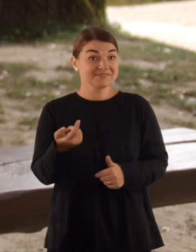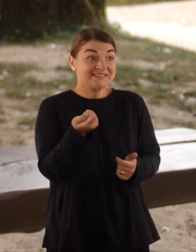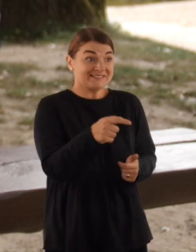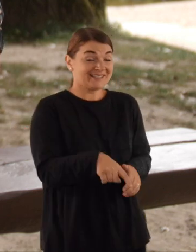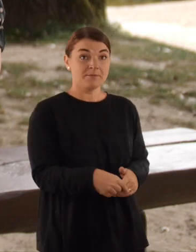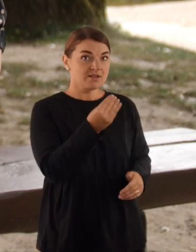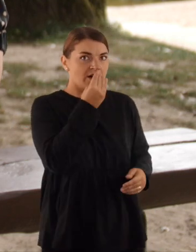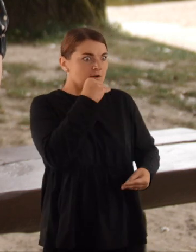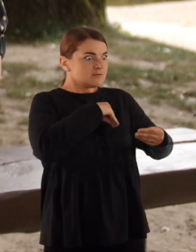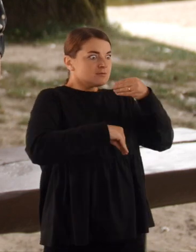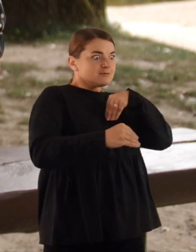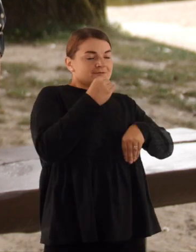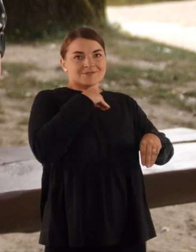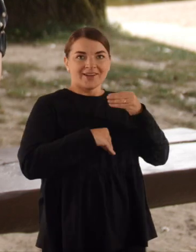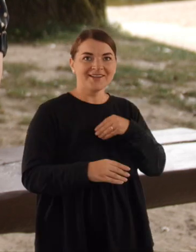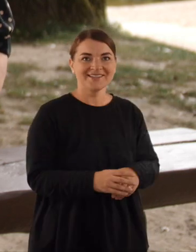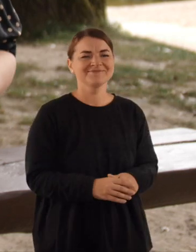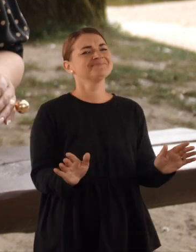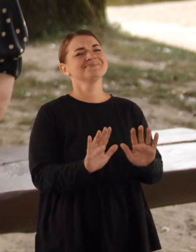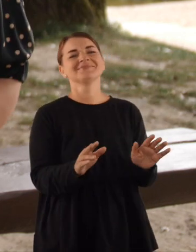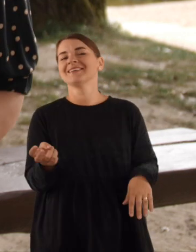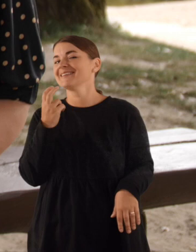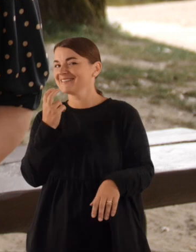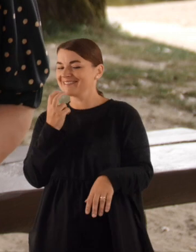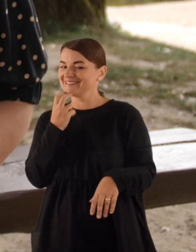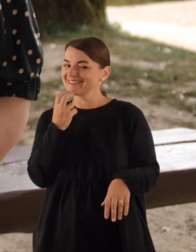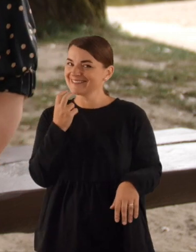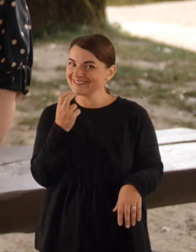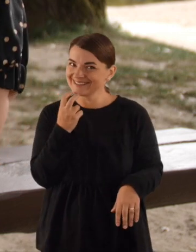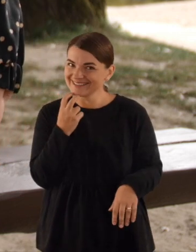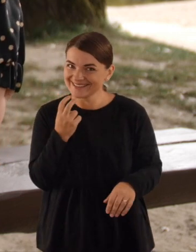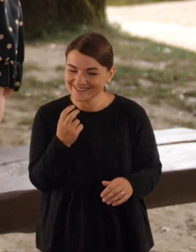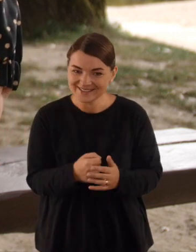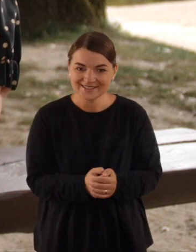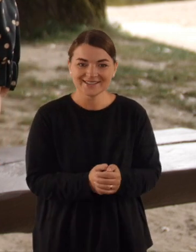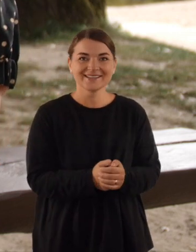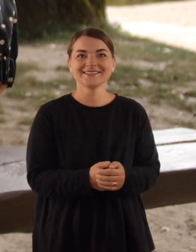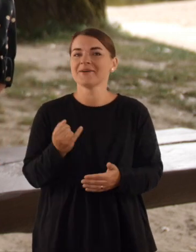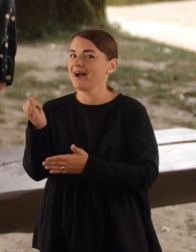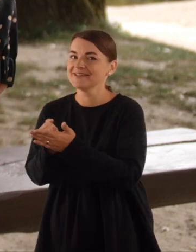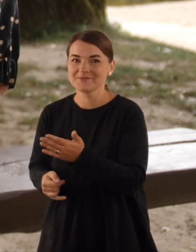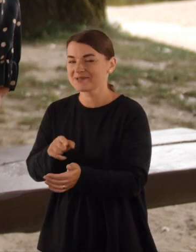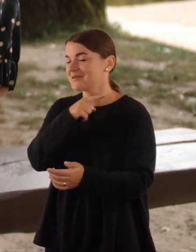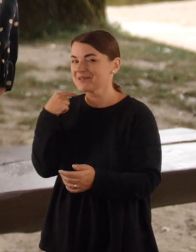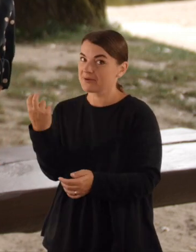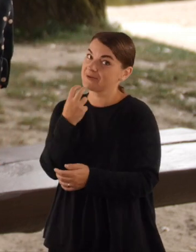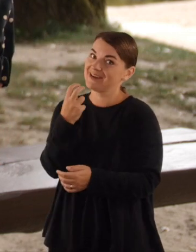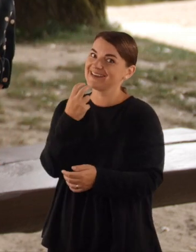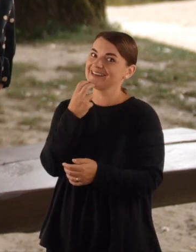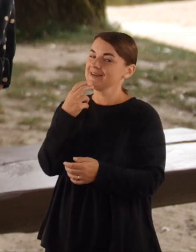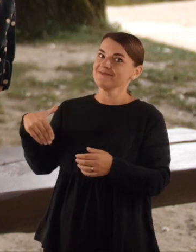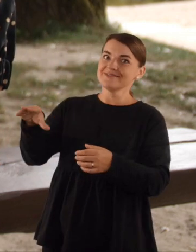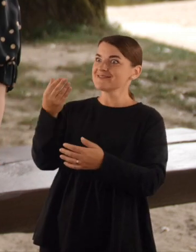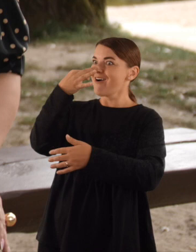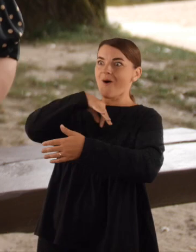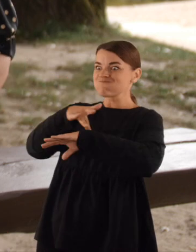Nes taip valgau, kad nelieka. Ne, iš tikrųjų... Žodžiu, aš aš karpėsiu tą laidą, nes viską